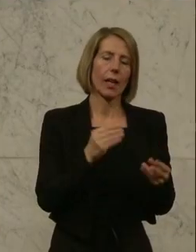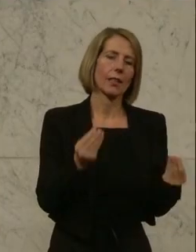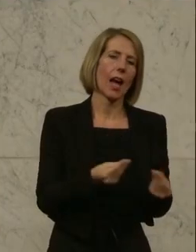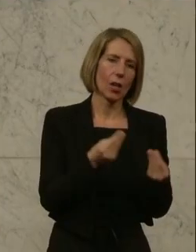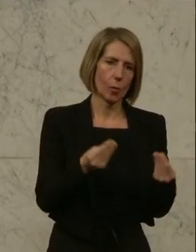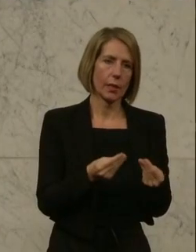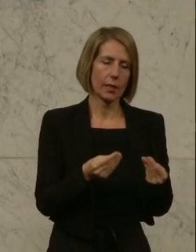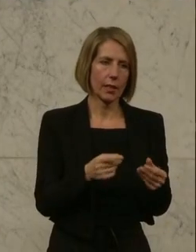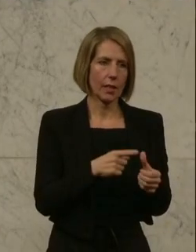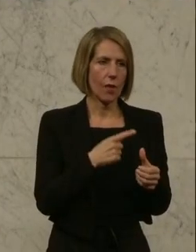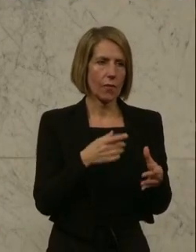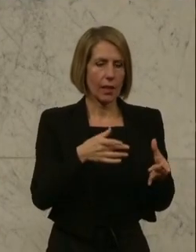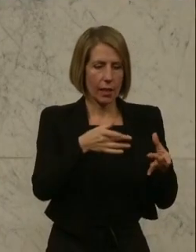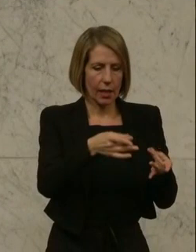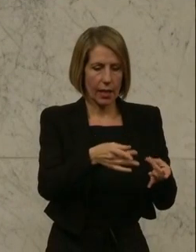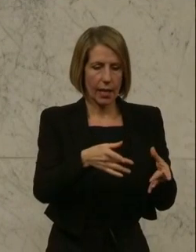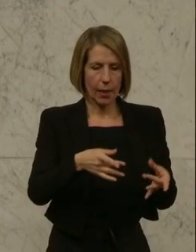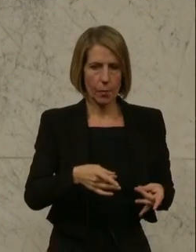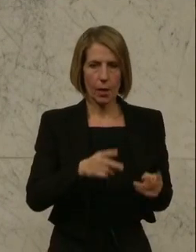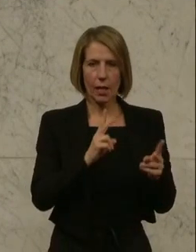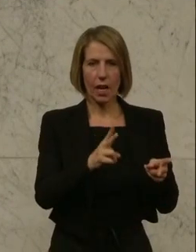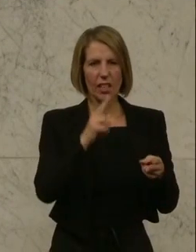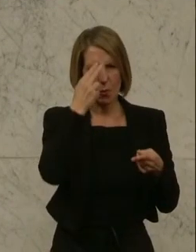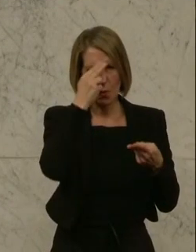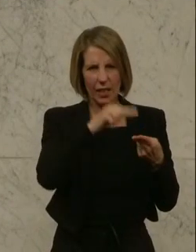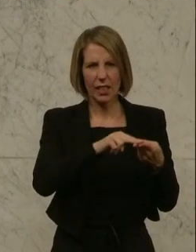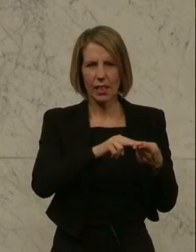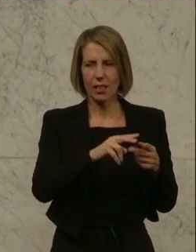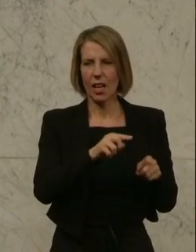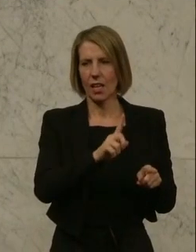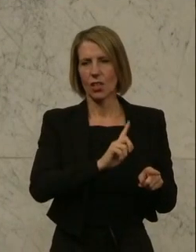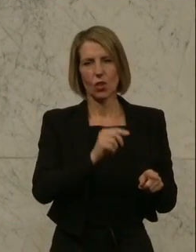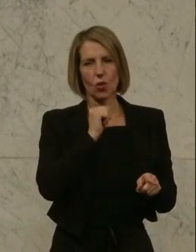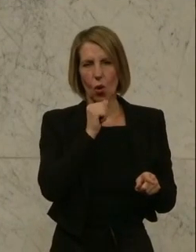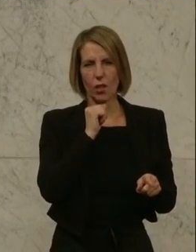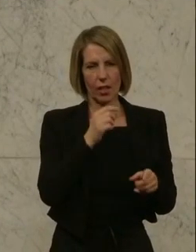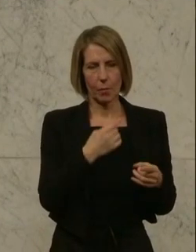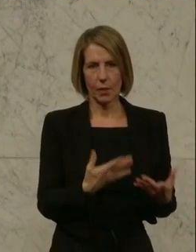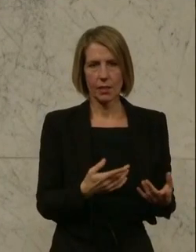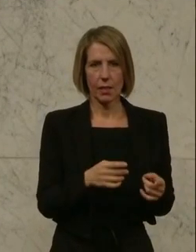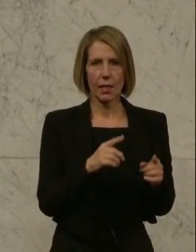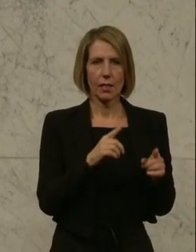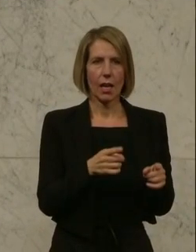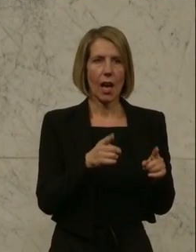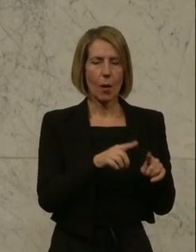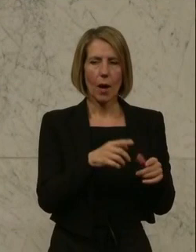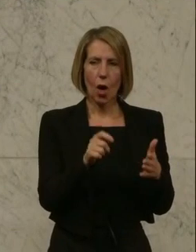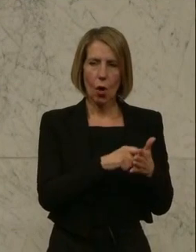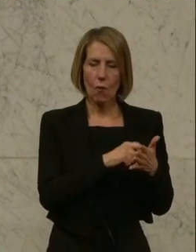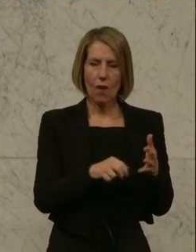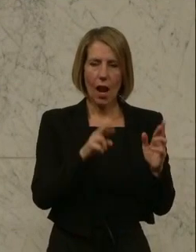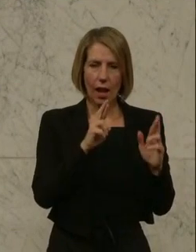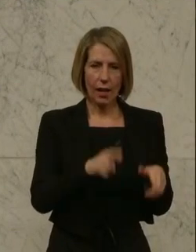Zugleben allenfalls sie markieren kann. Und das sollte natürlich nicht der Fall sein. Aber das Wahlrecht